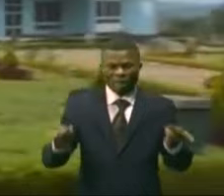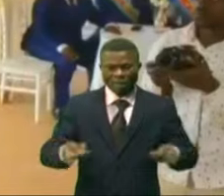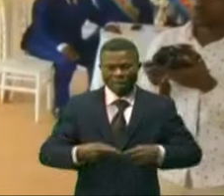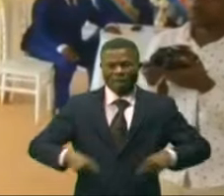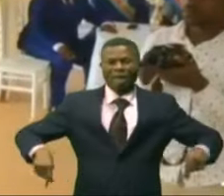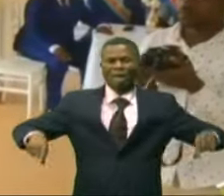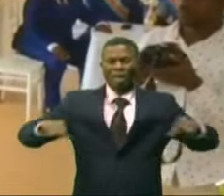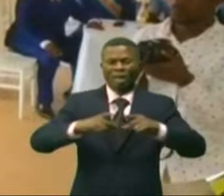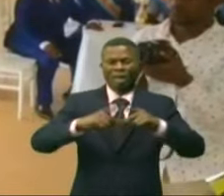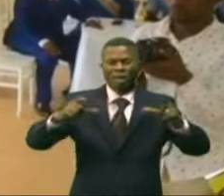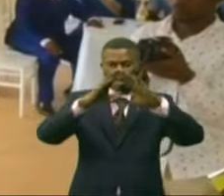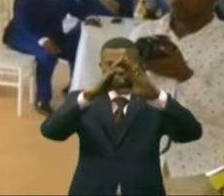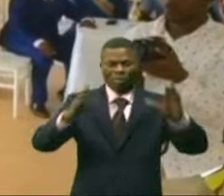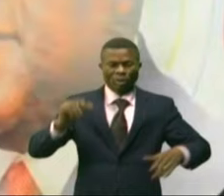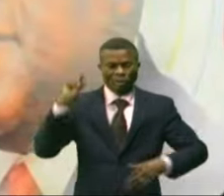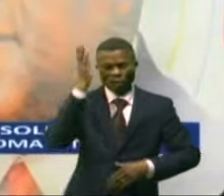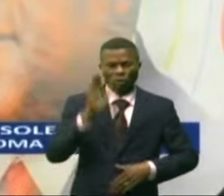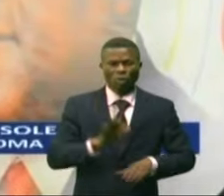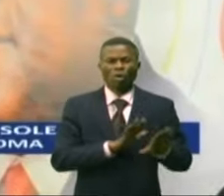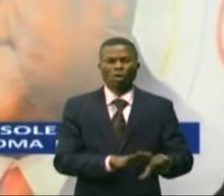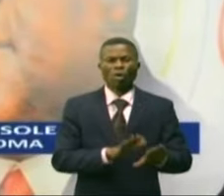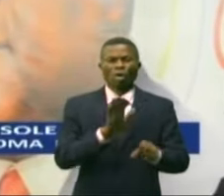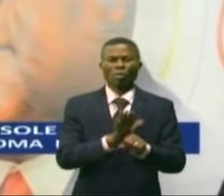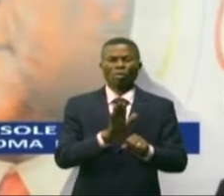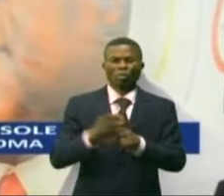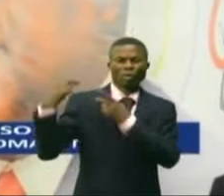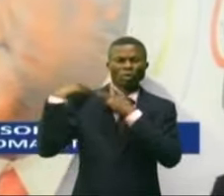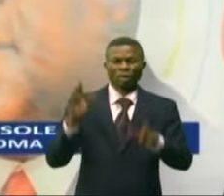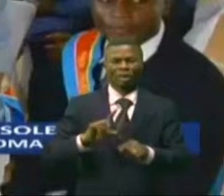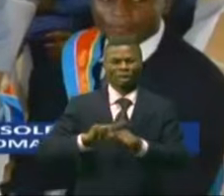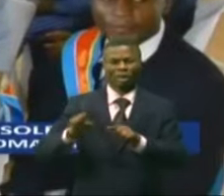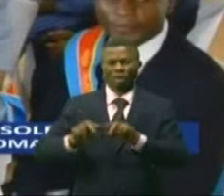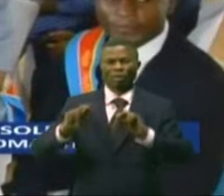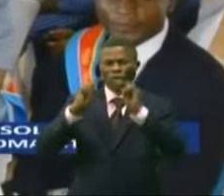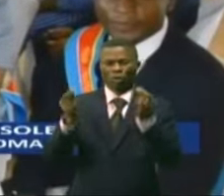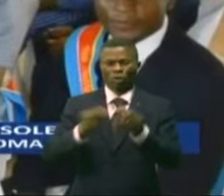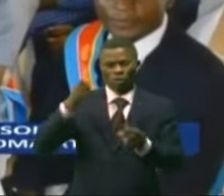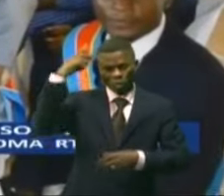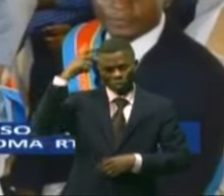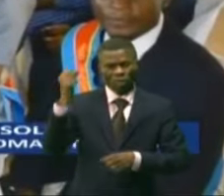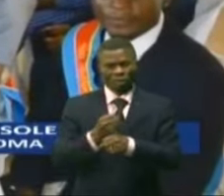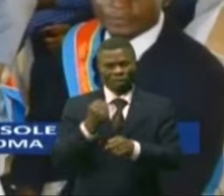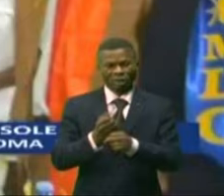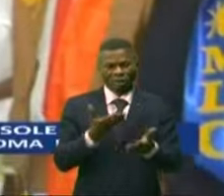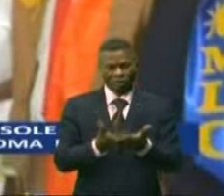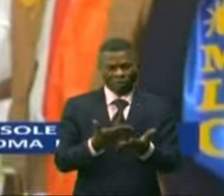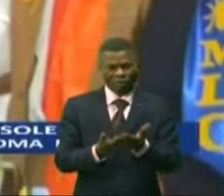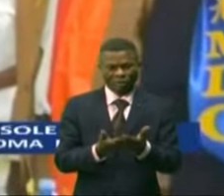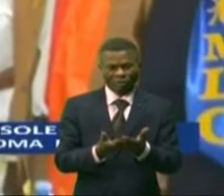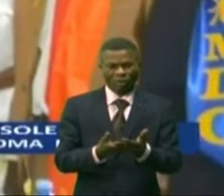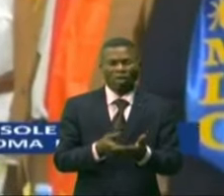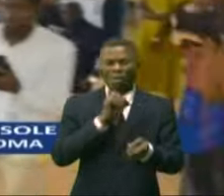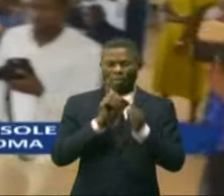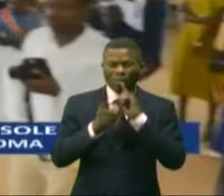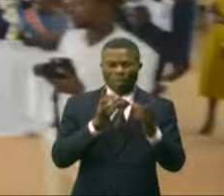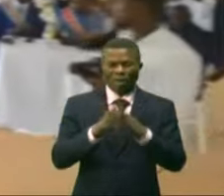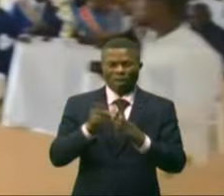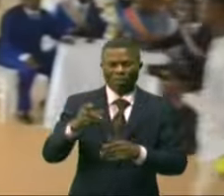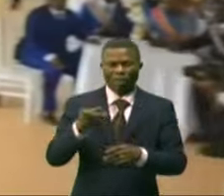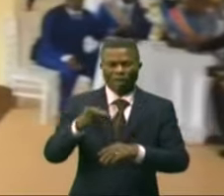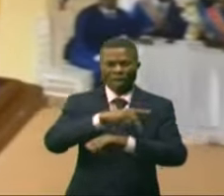résidence des gouverneurs où l'attendait le responsable des différentes couches socioprofessionnelles et politiques du Haut-Touéle.